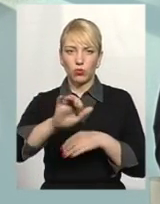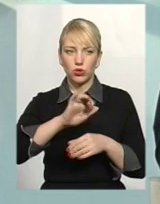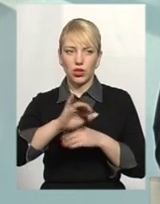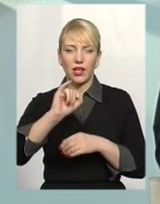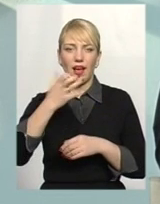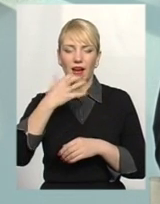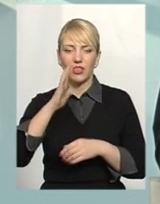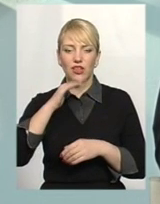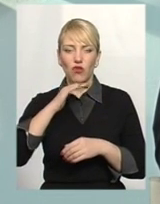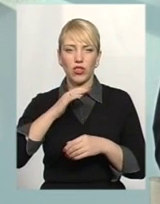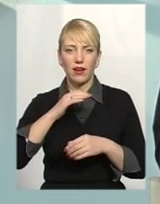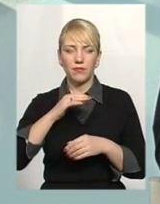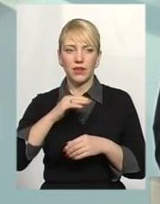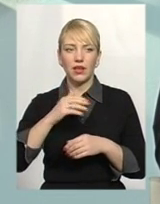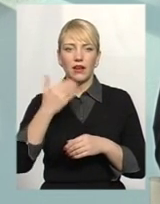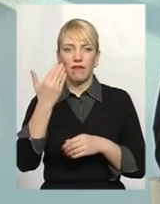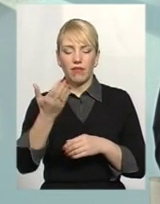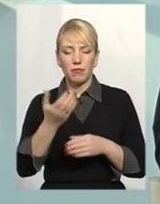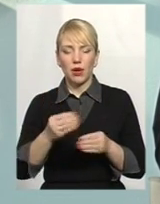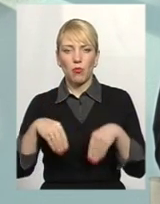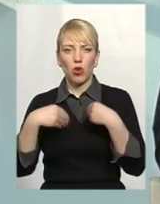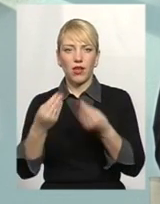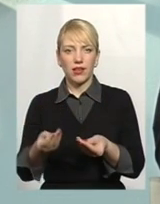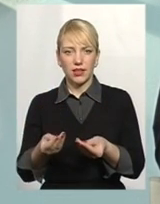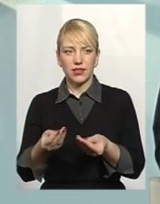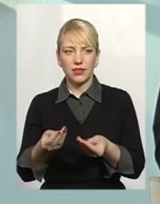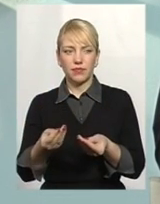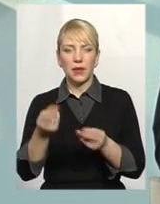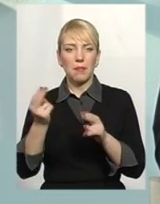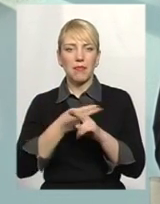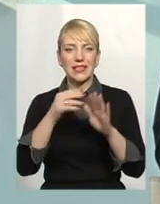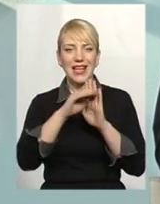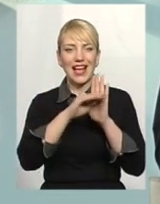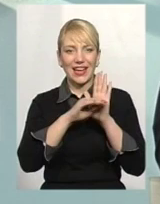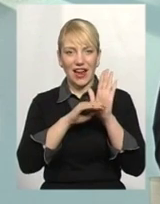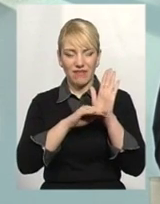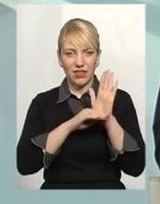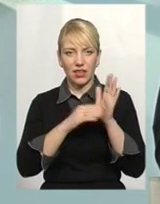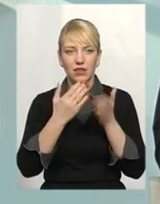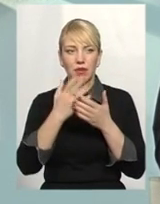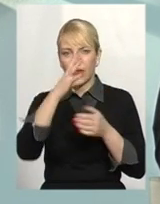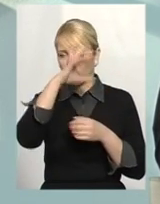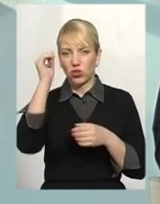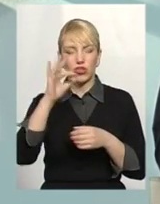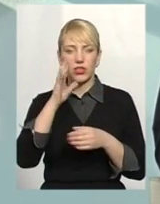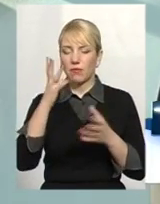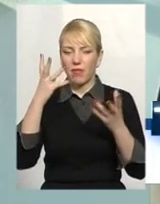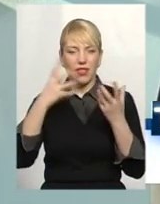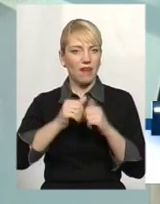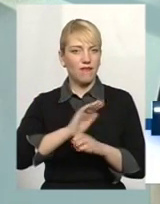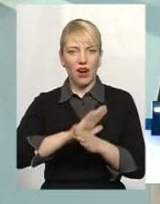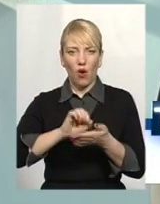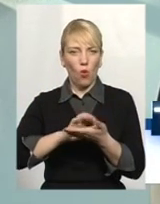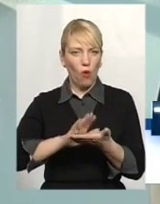гаряче водопостачання вам подається без графіка, тобто нічний час ми не враховуємо. Тобто, наприклад,